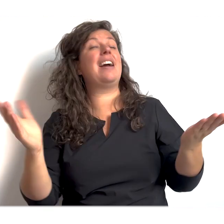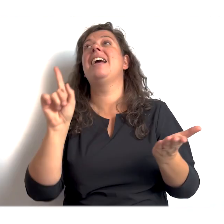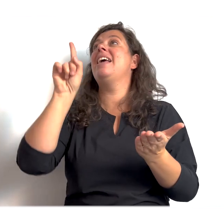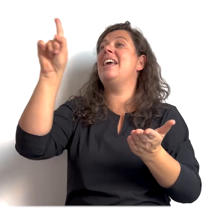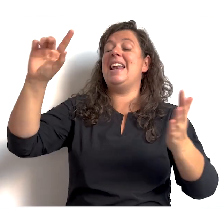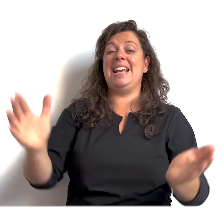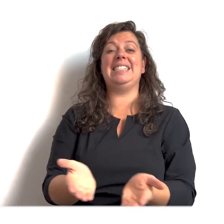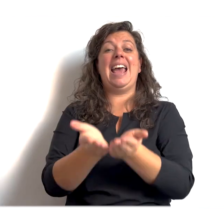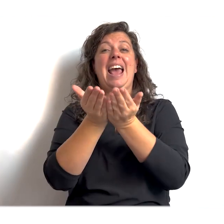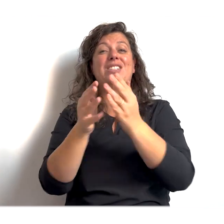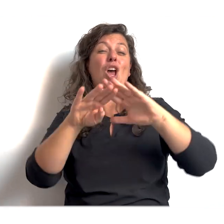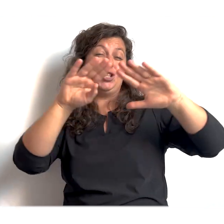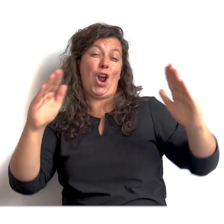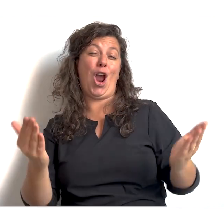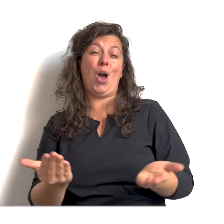MUZIEK